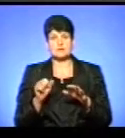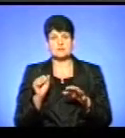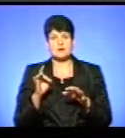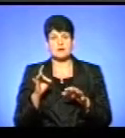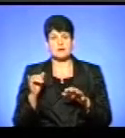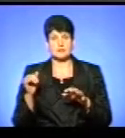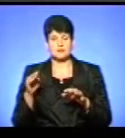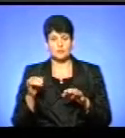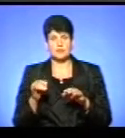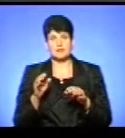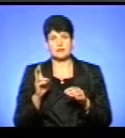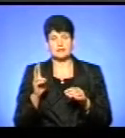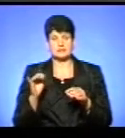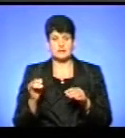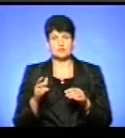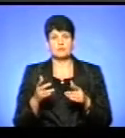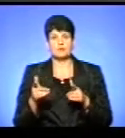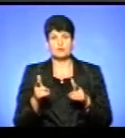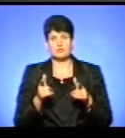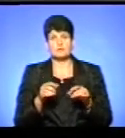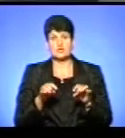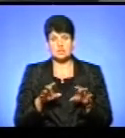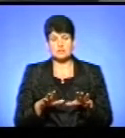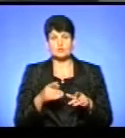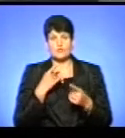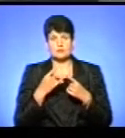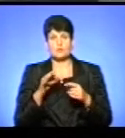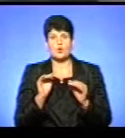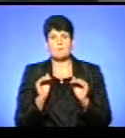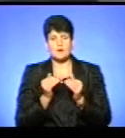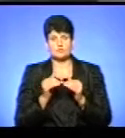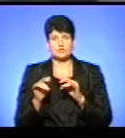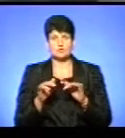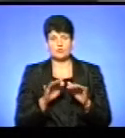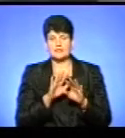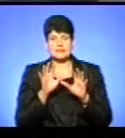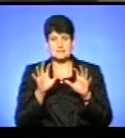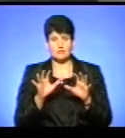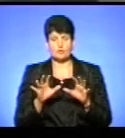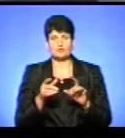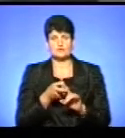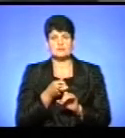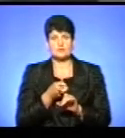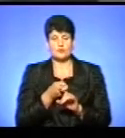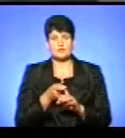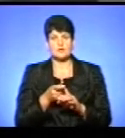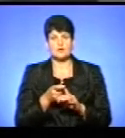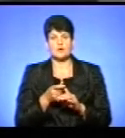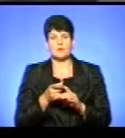кадастру і готує відповідне рішення. Якщо ж говорити про обмежувачі руху, наприклад, незаконне встановлення, шлагоплам, огорожі,